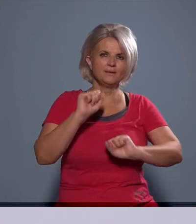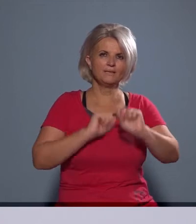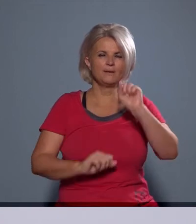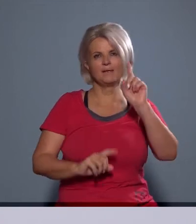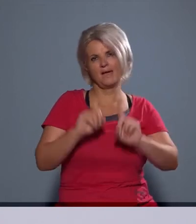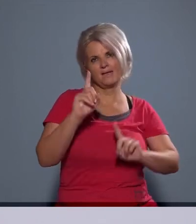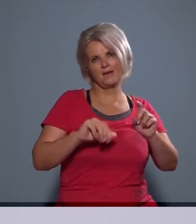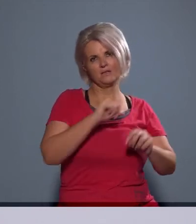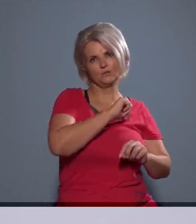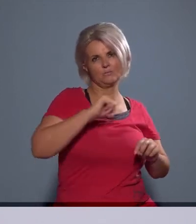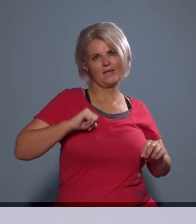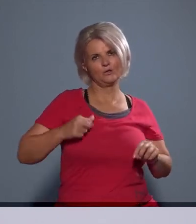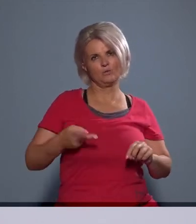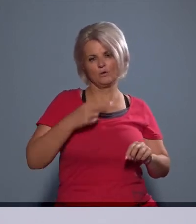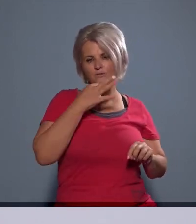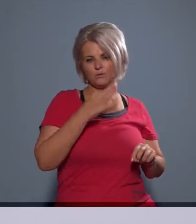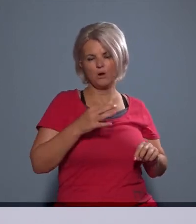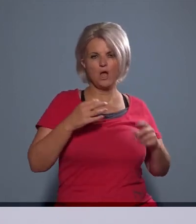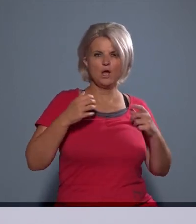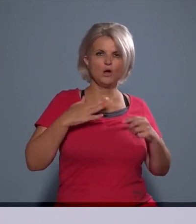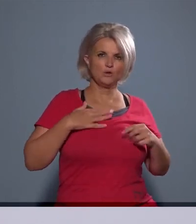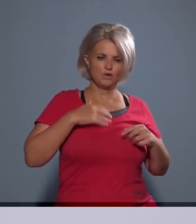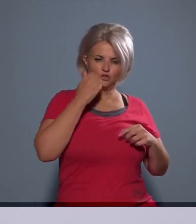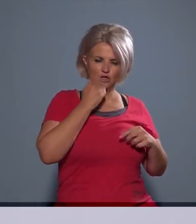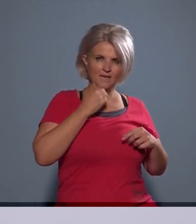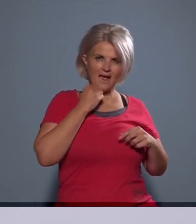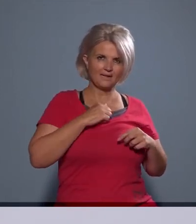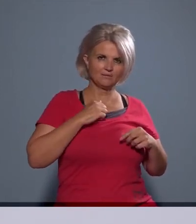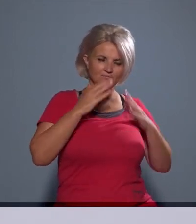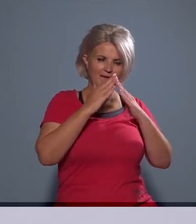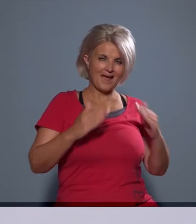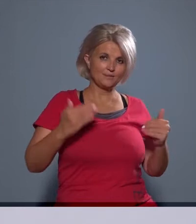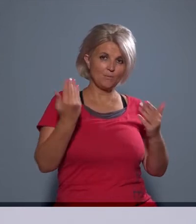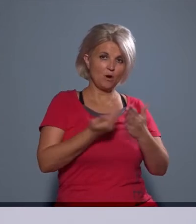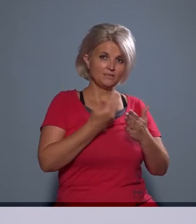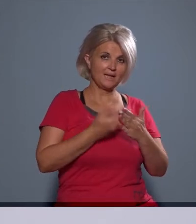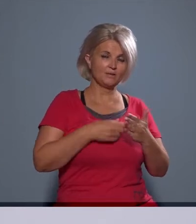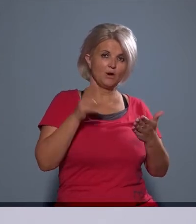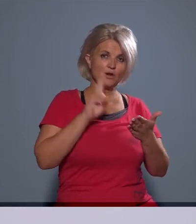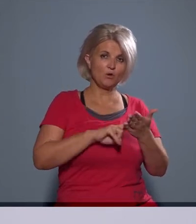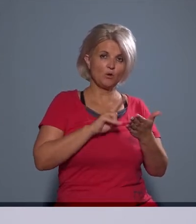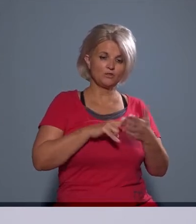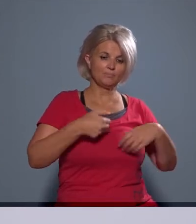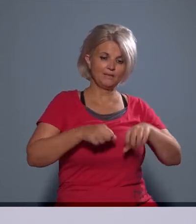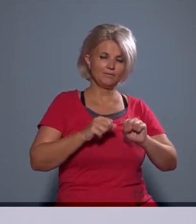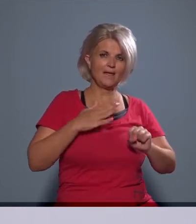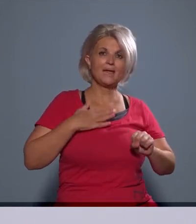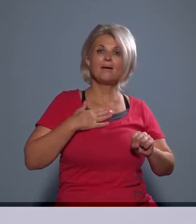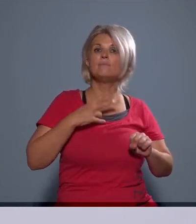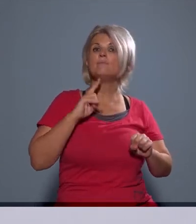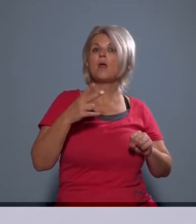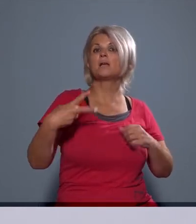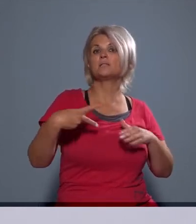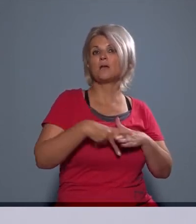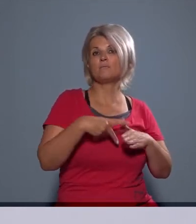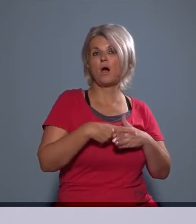szól, arról, hogy az ingatlanomnak a használatában, jogszerű birtoklásában engem valaki megzavar. Ugye ennek